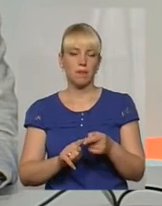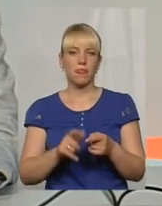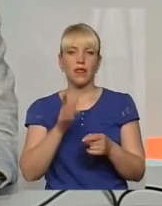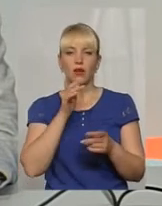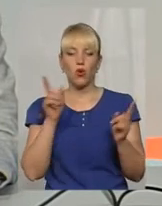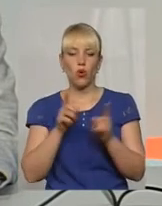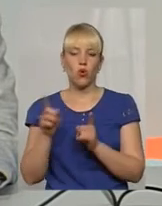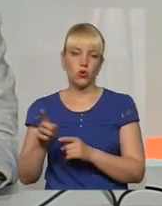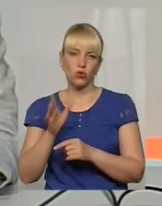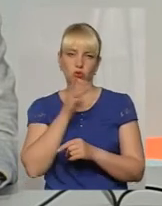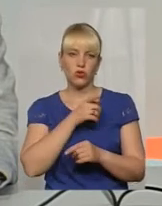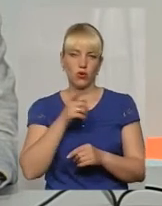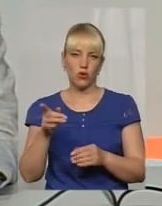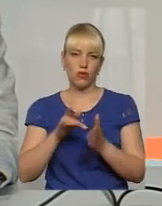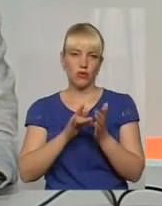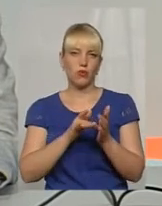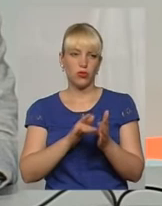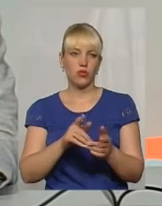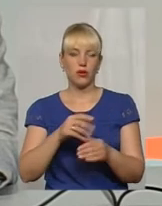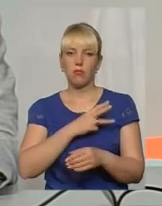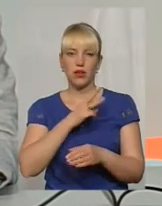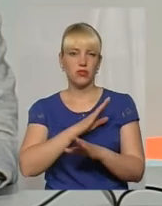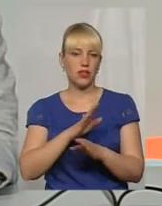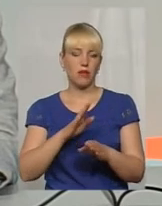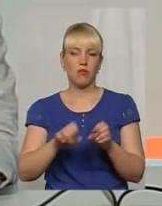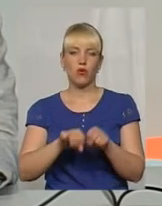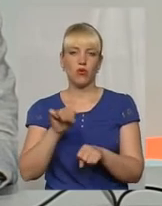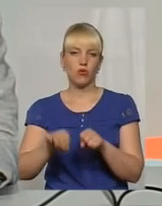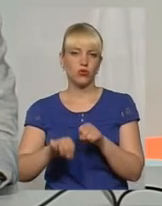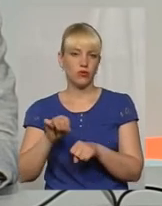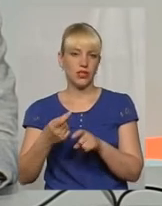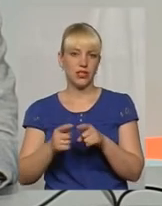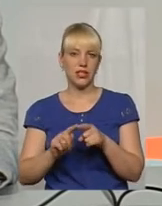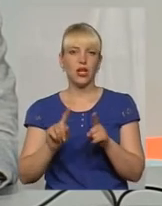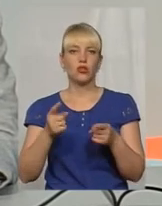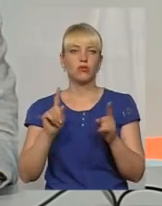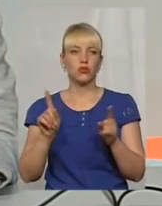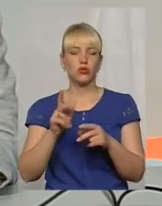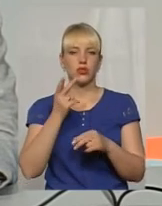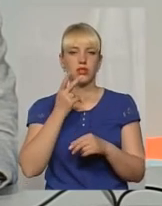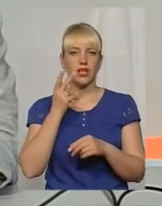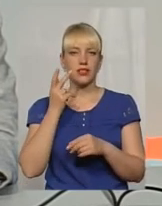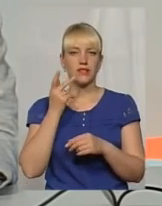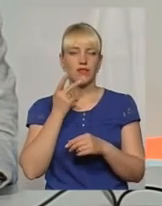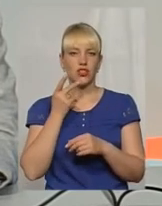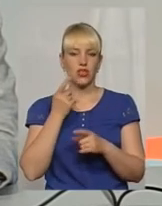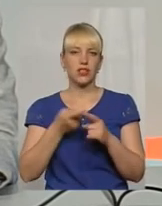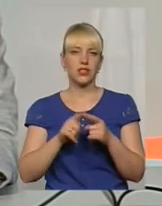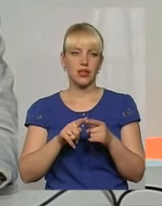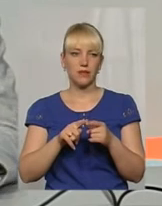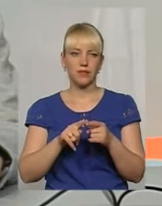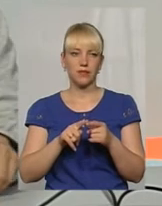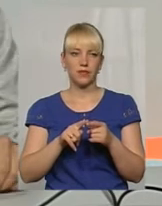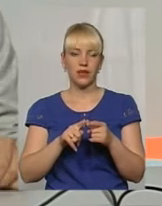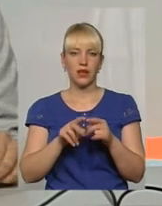короткострокові подорожі. Тому бажано не порушувати ці рамки, тому що, зазвичай, це можливо